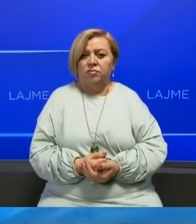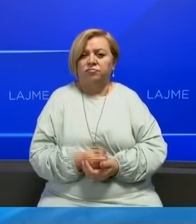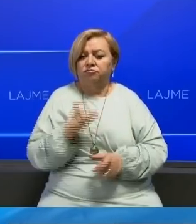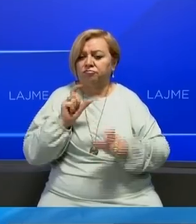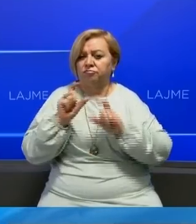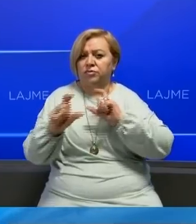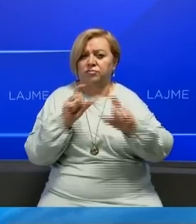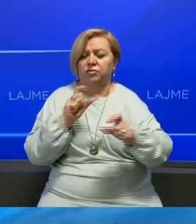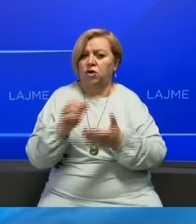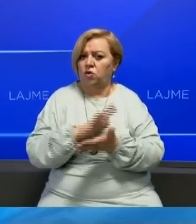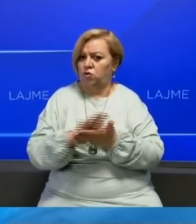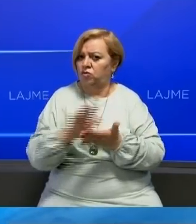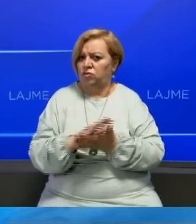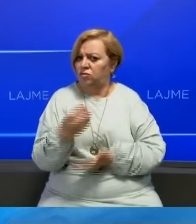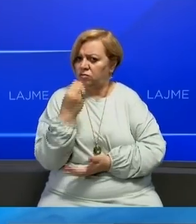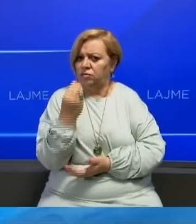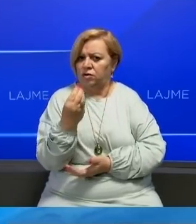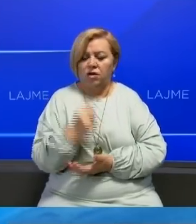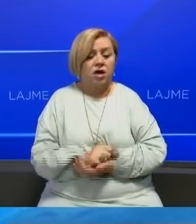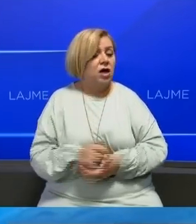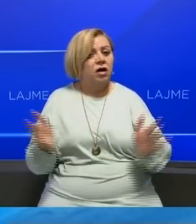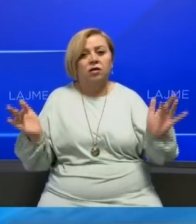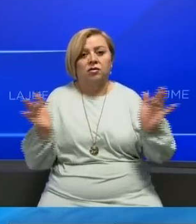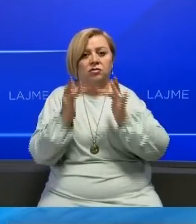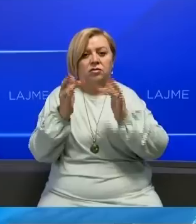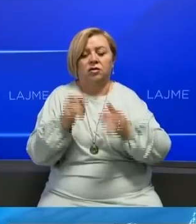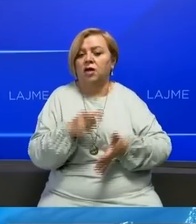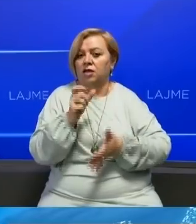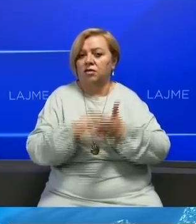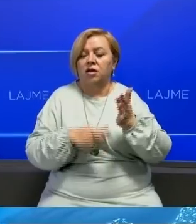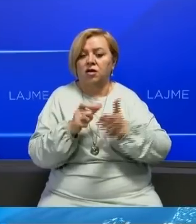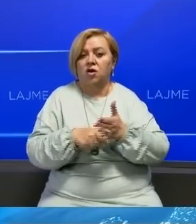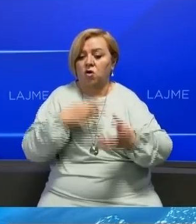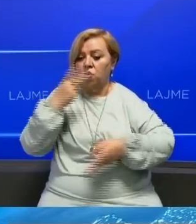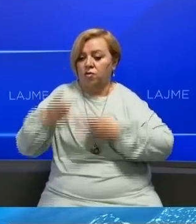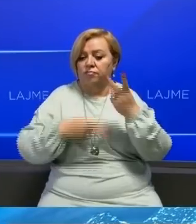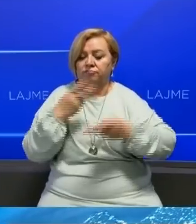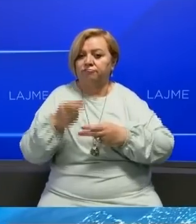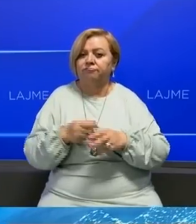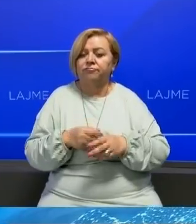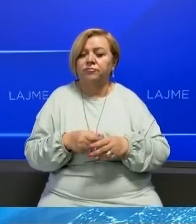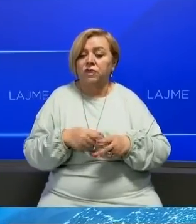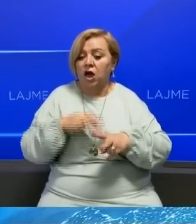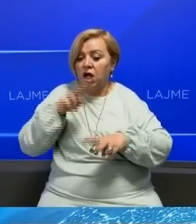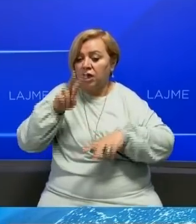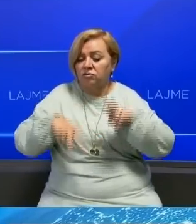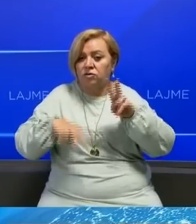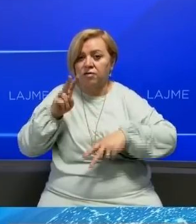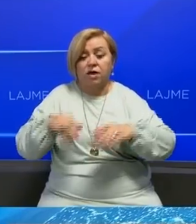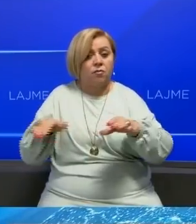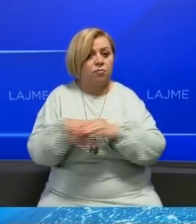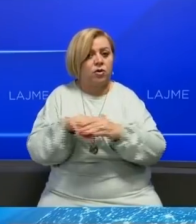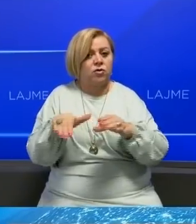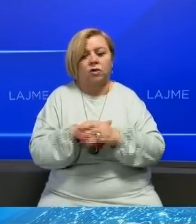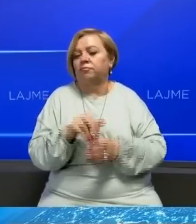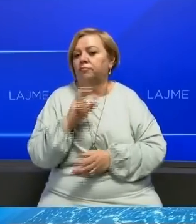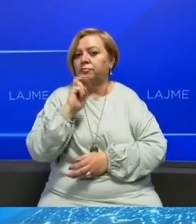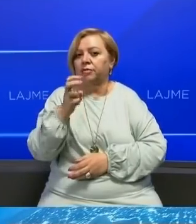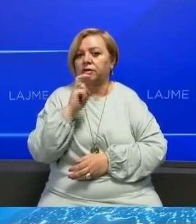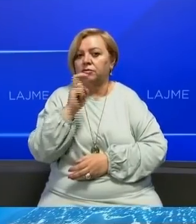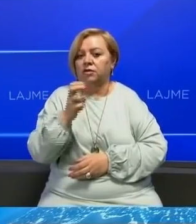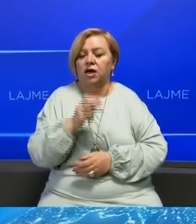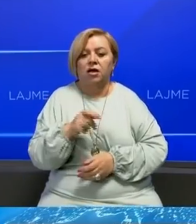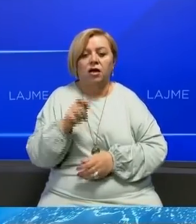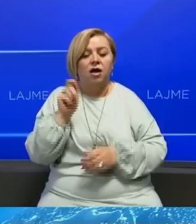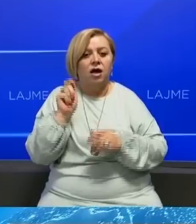përpëmonë së në mëndeshë është të vijar. Kritikave të antarve të komisionit lidhur me auditimin e rëtë kës dhe punësimeve ju përgjigjën antarët